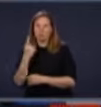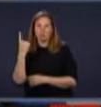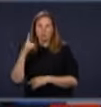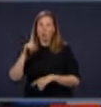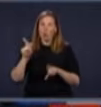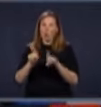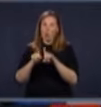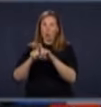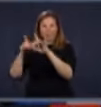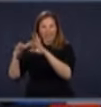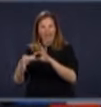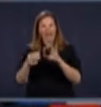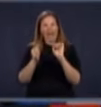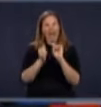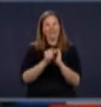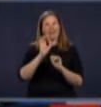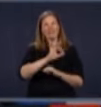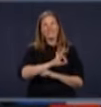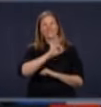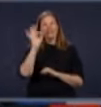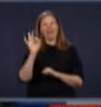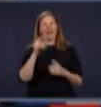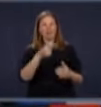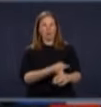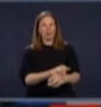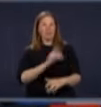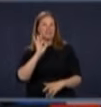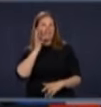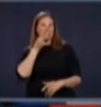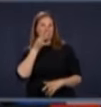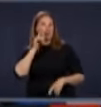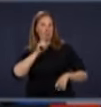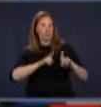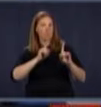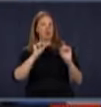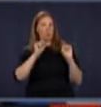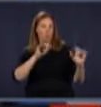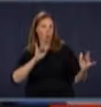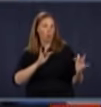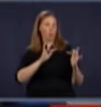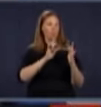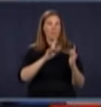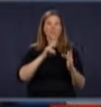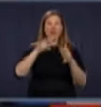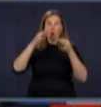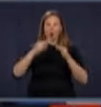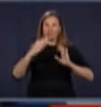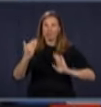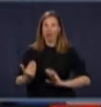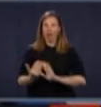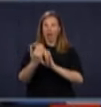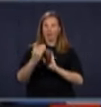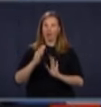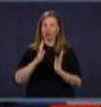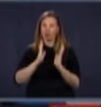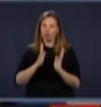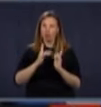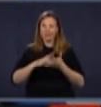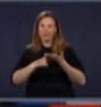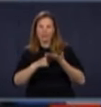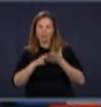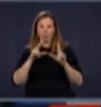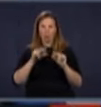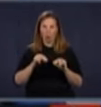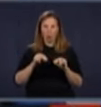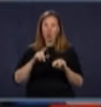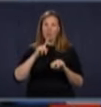liens avec la Fédération des médecins spécialistes du Québec, mais une échange formelle, non. Mais on est conscient, on est bien au fait de ces éléments